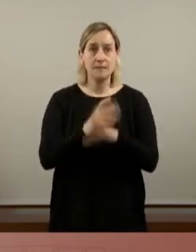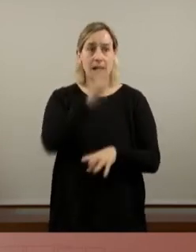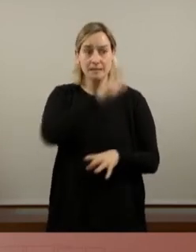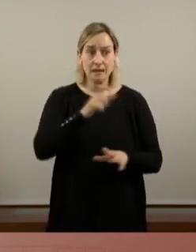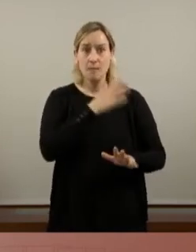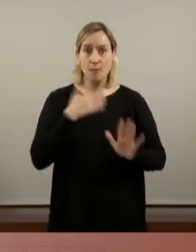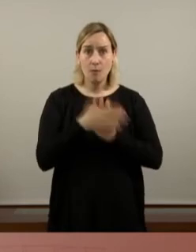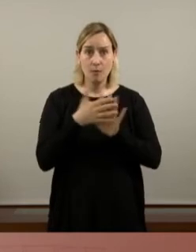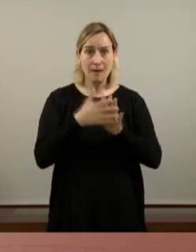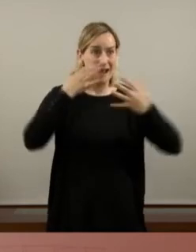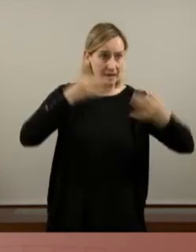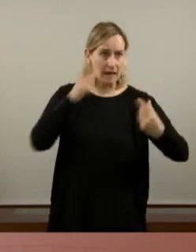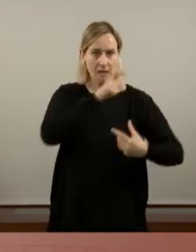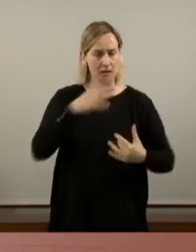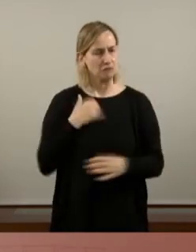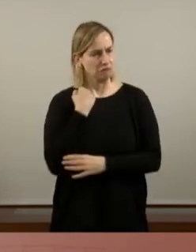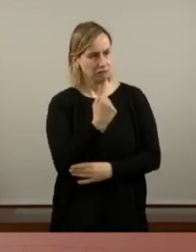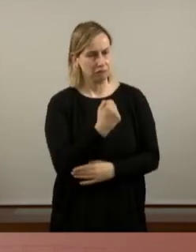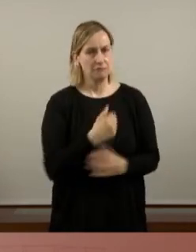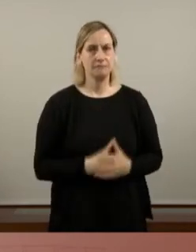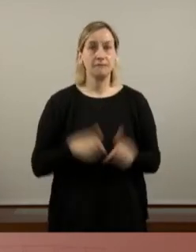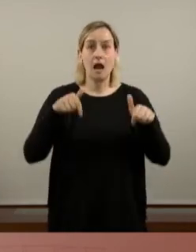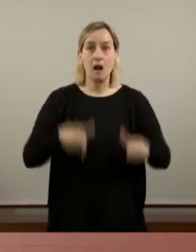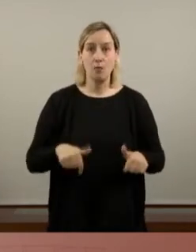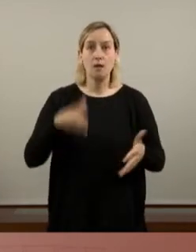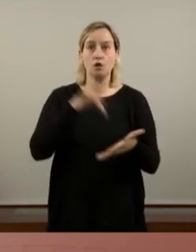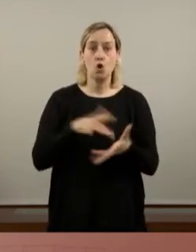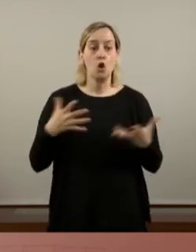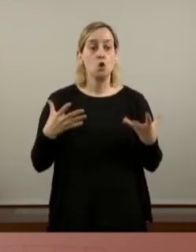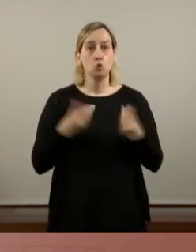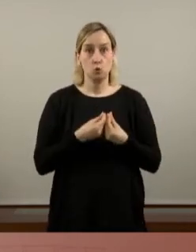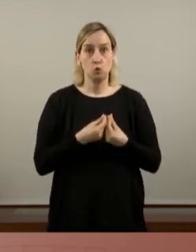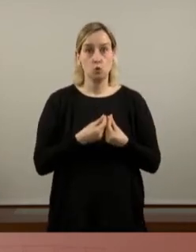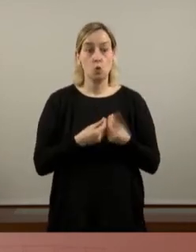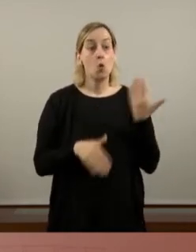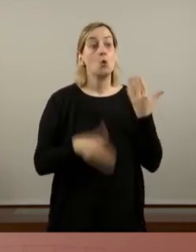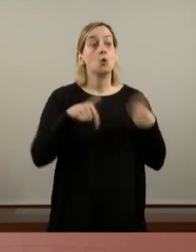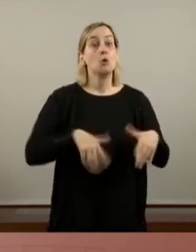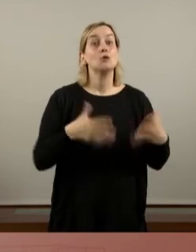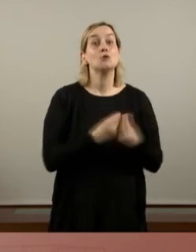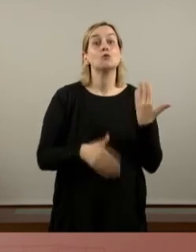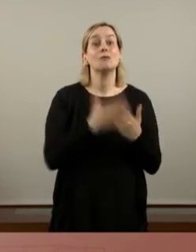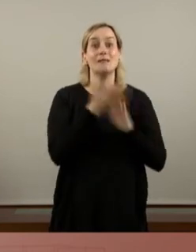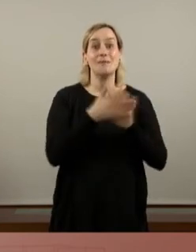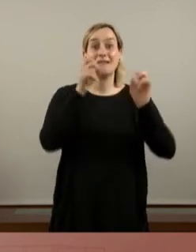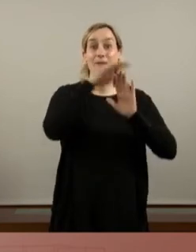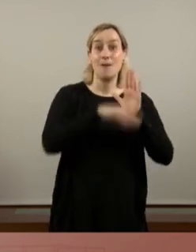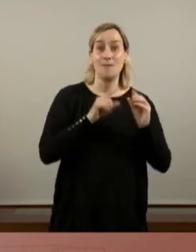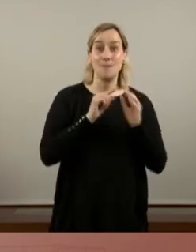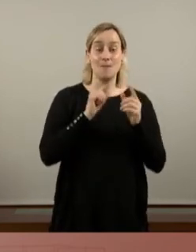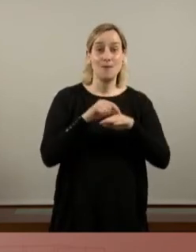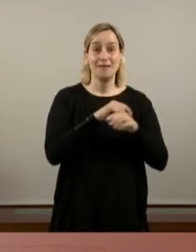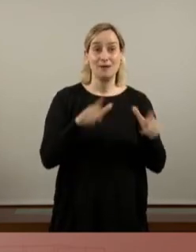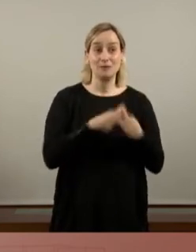parlar de les necessitats de la gent. Avui celebrem que Junts comenci a parlar de polítiques socials, però comencem